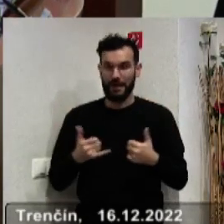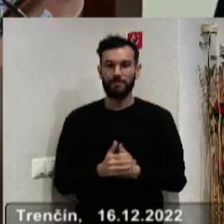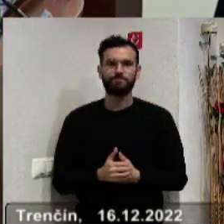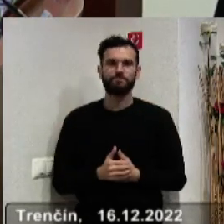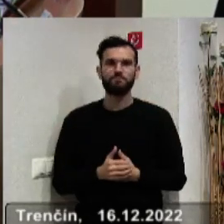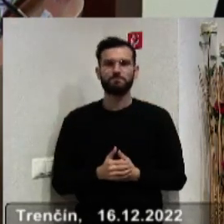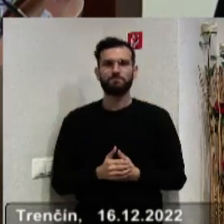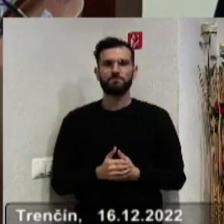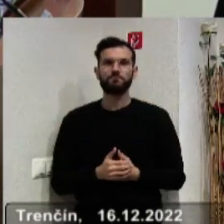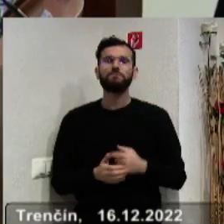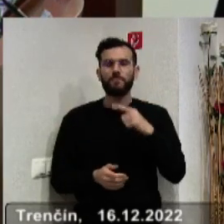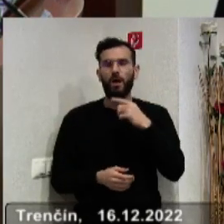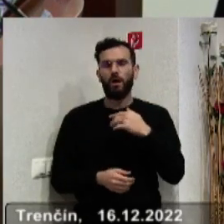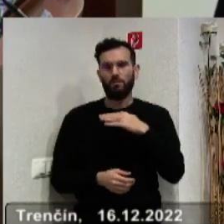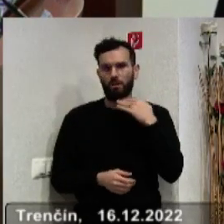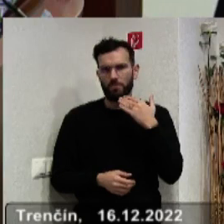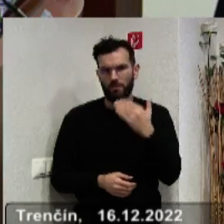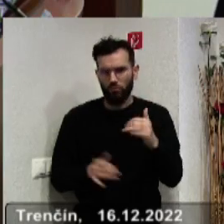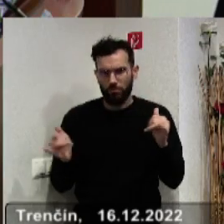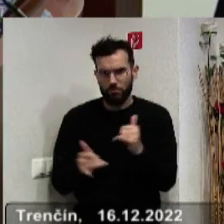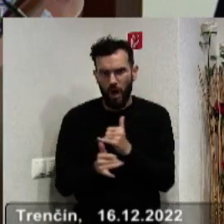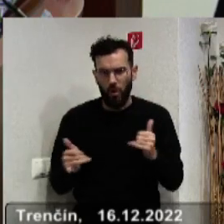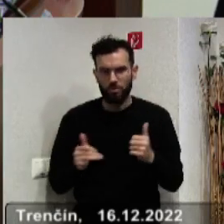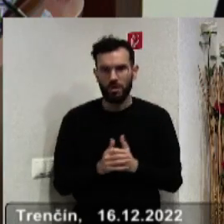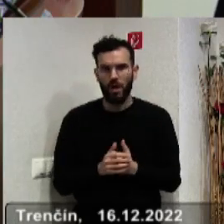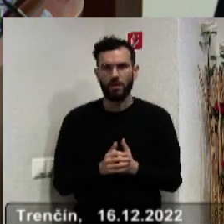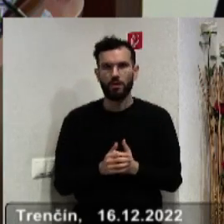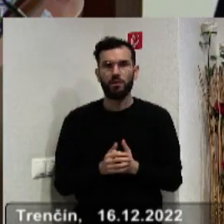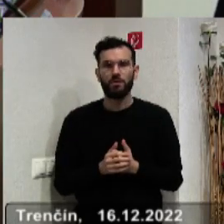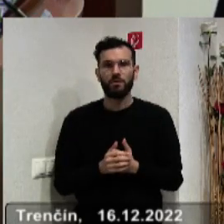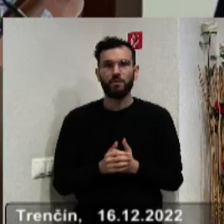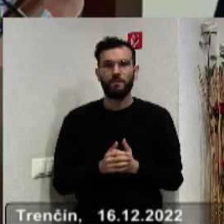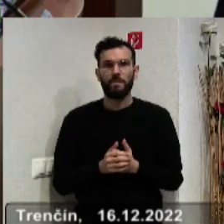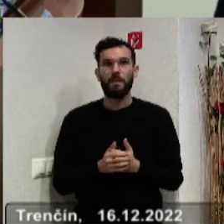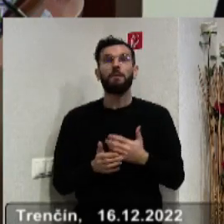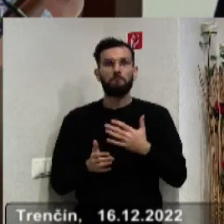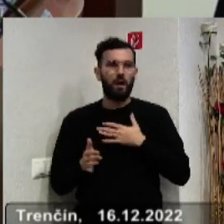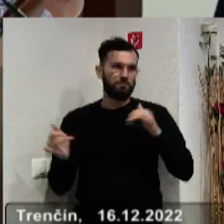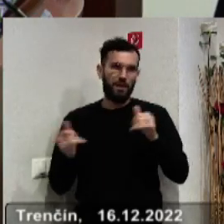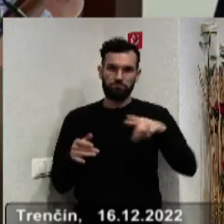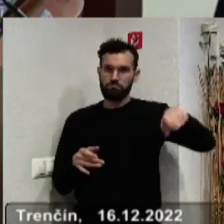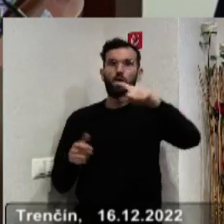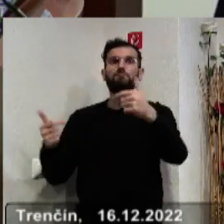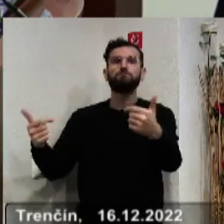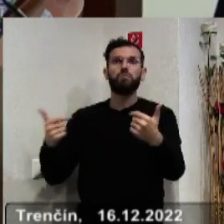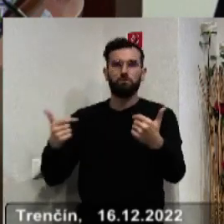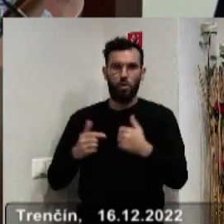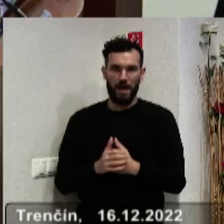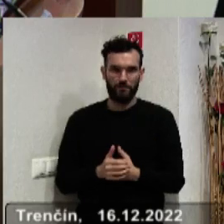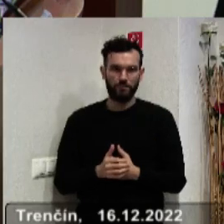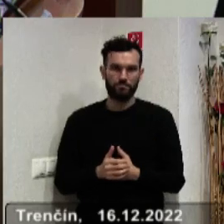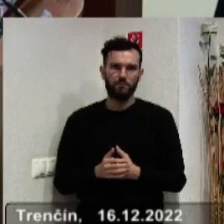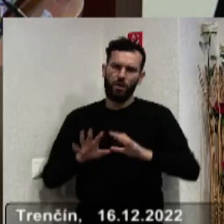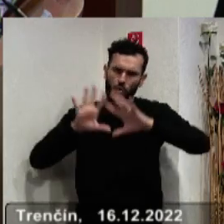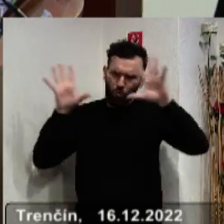Naozaj si to veľmi, veľmi vážim, že máme na vašej strane takúto podporu a myslím